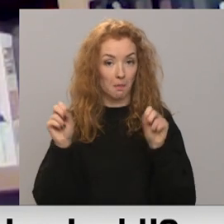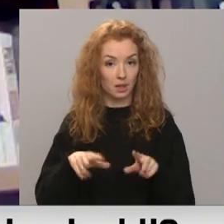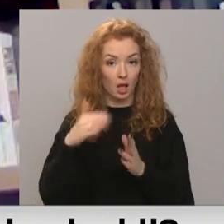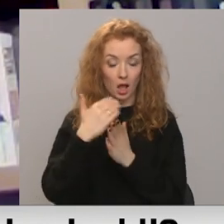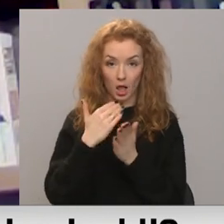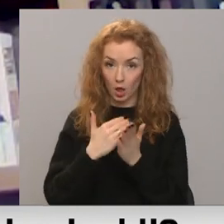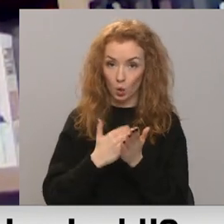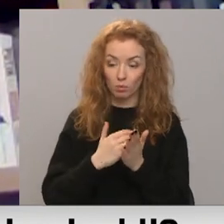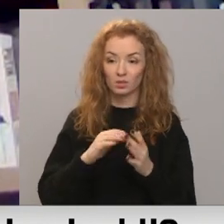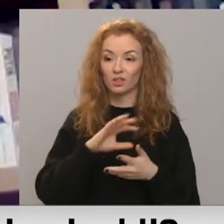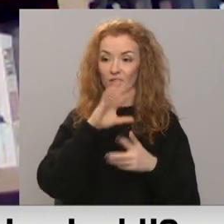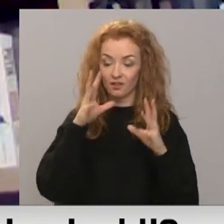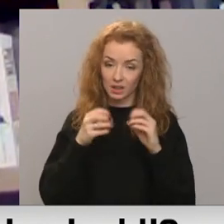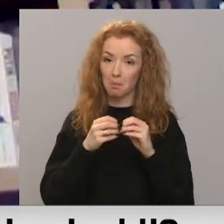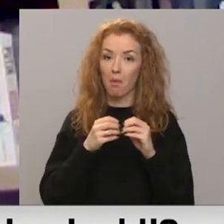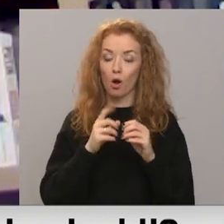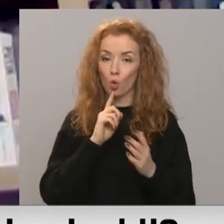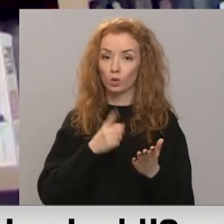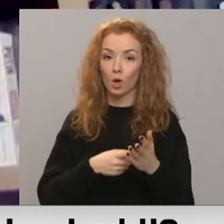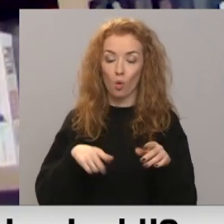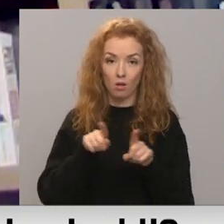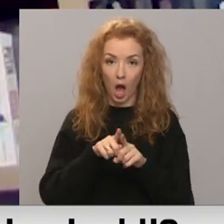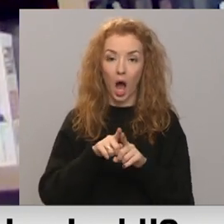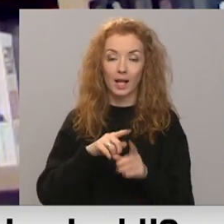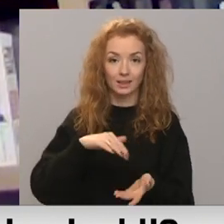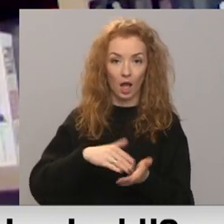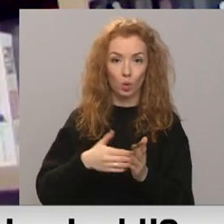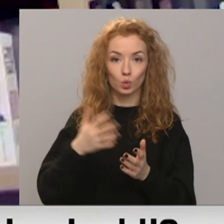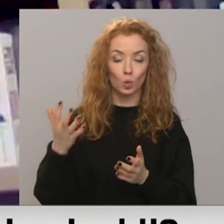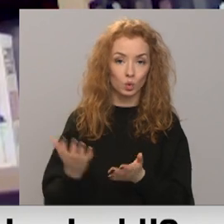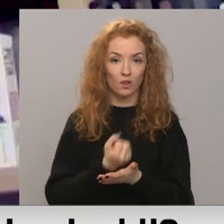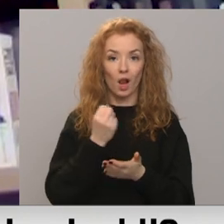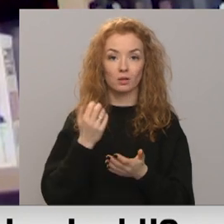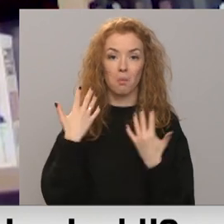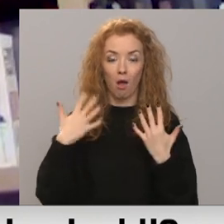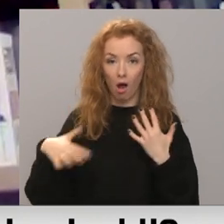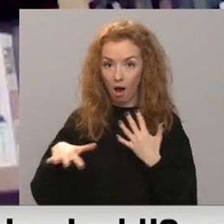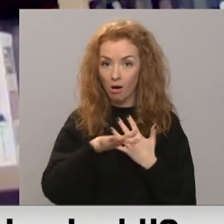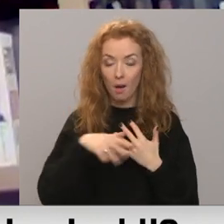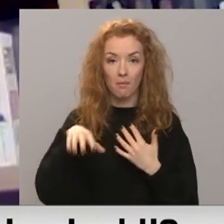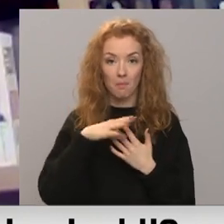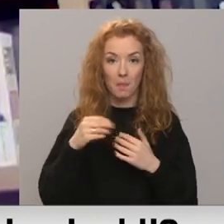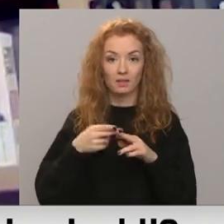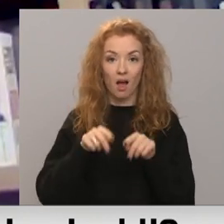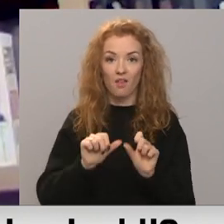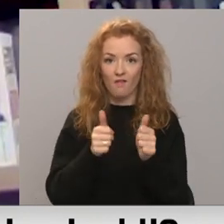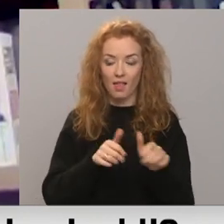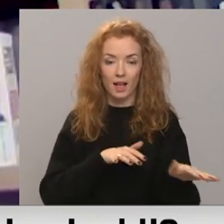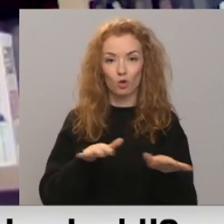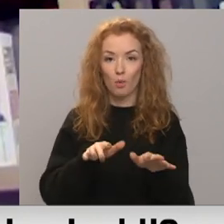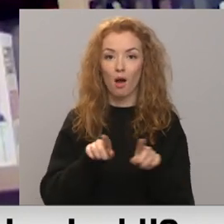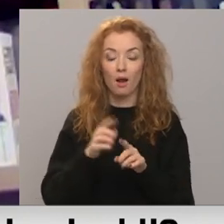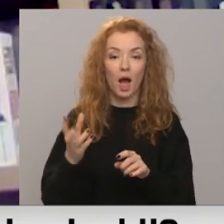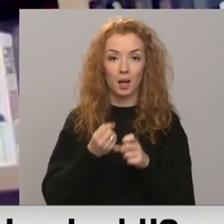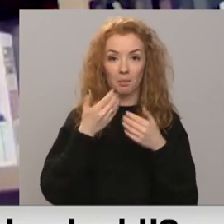Vispār nosakot arī statusu uzvērs pārkam, pa viss tam nesaini mēs tieši šādā veidā darījām ar